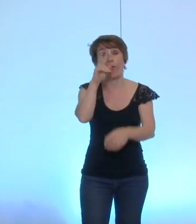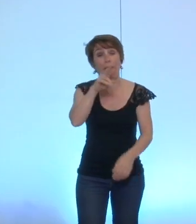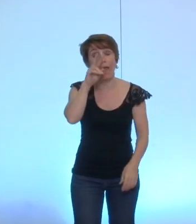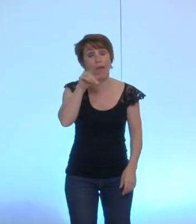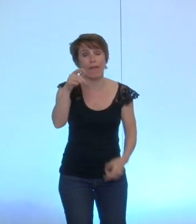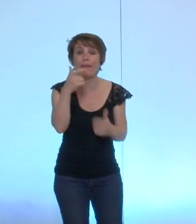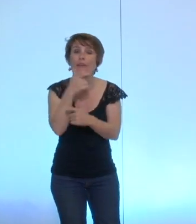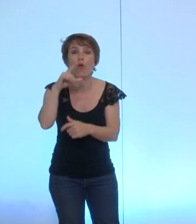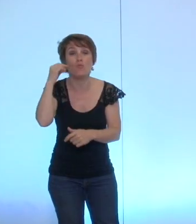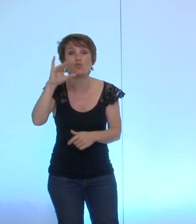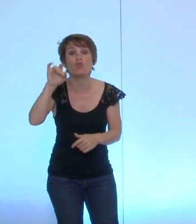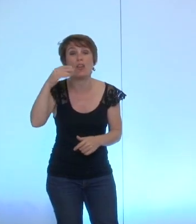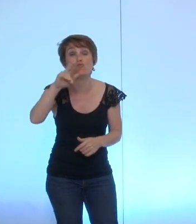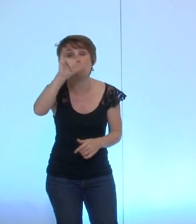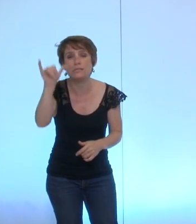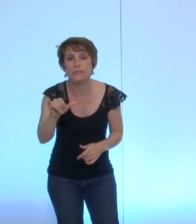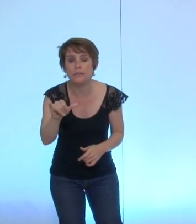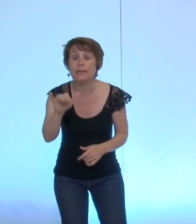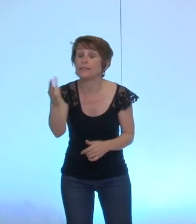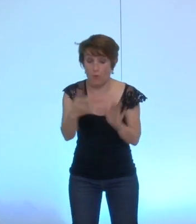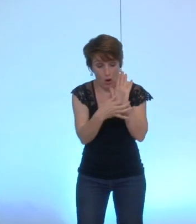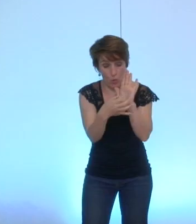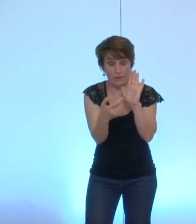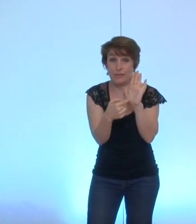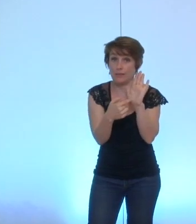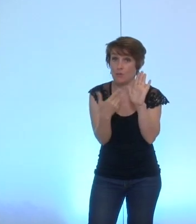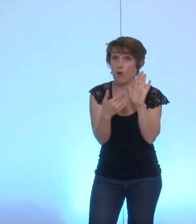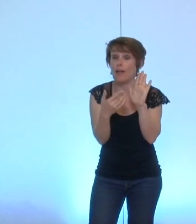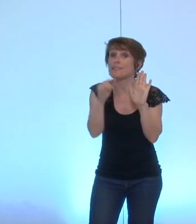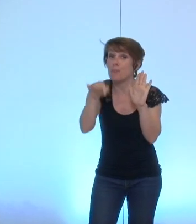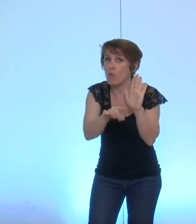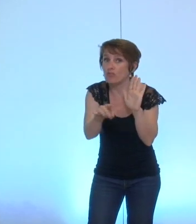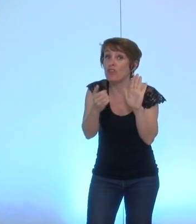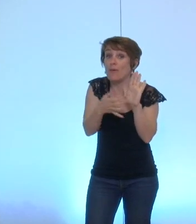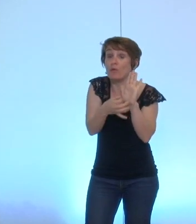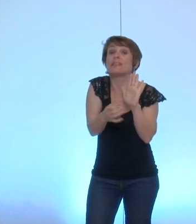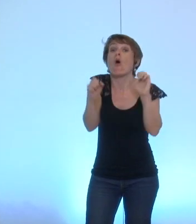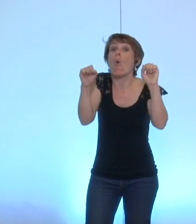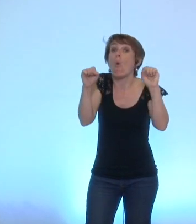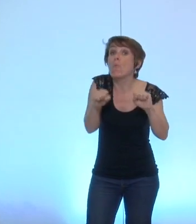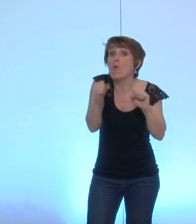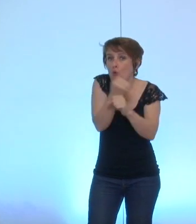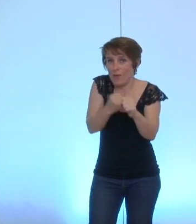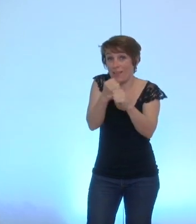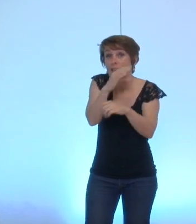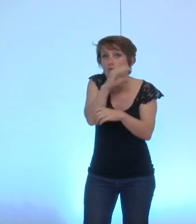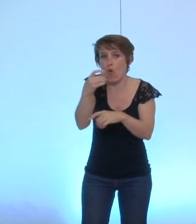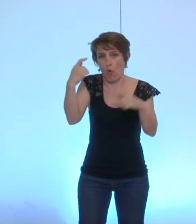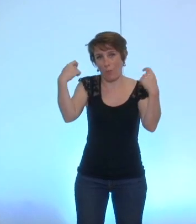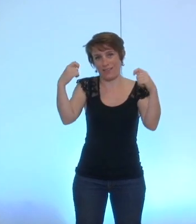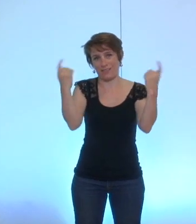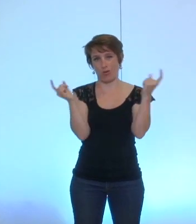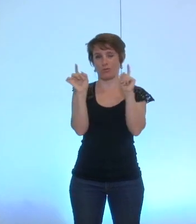la possibilité et non pas l'obligation, la possibilité de mettre en place des coprésidences de groupes et la